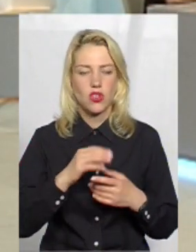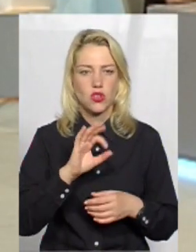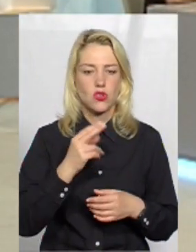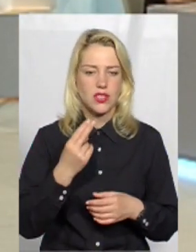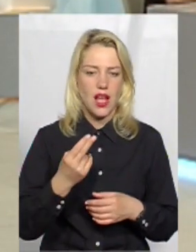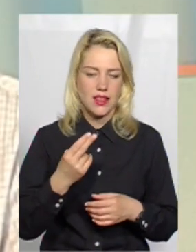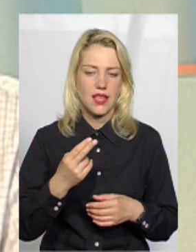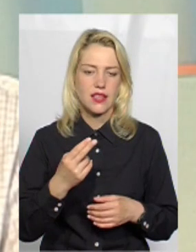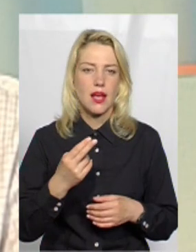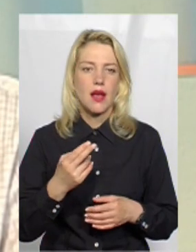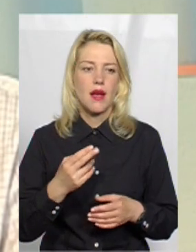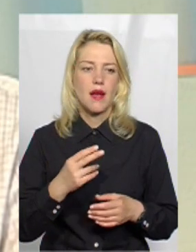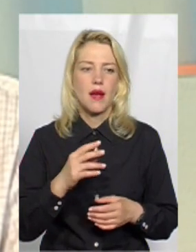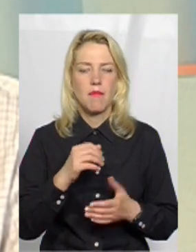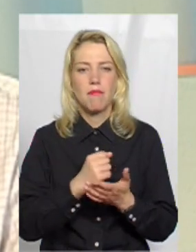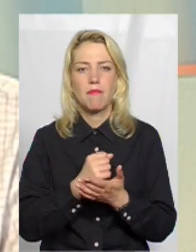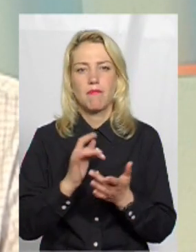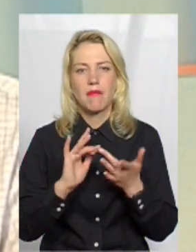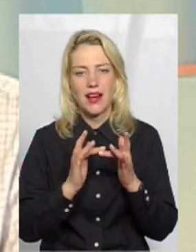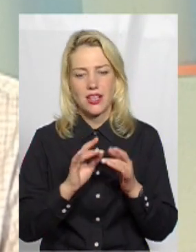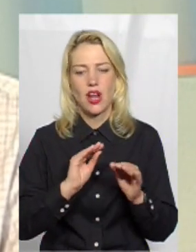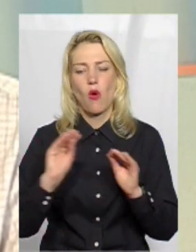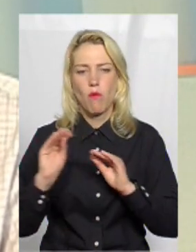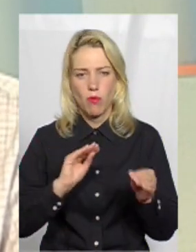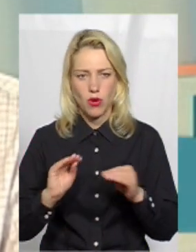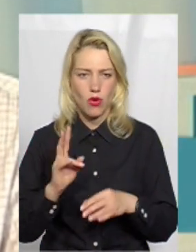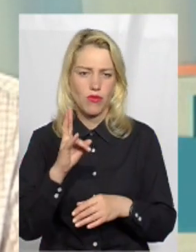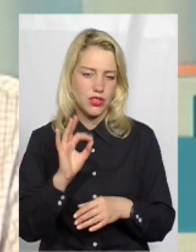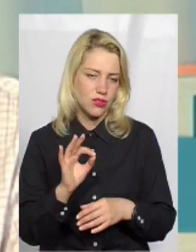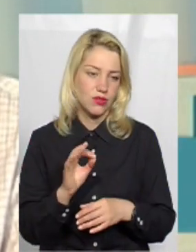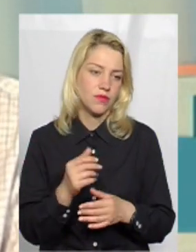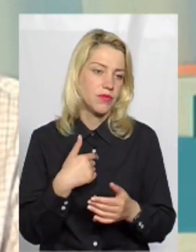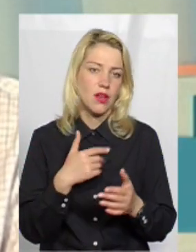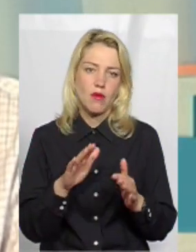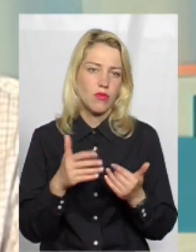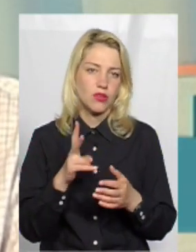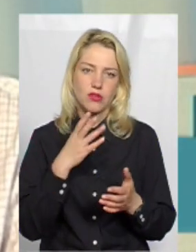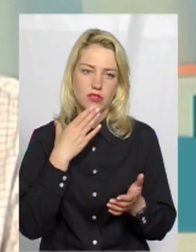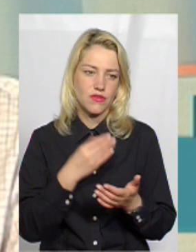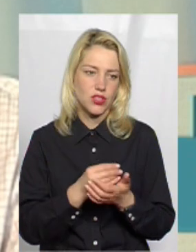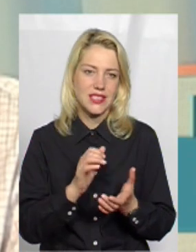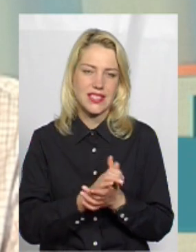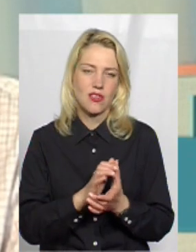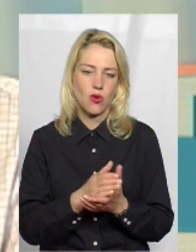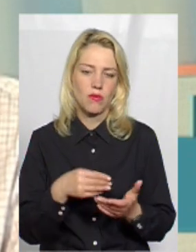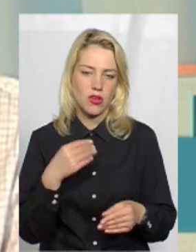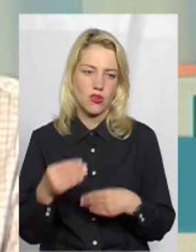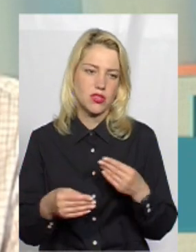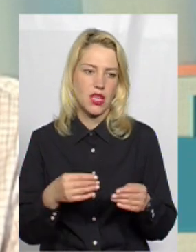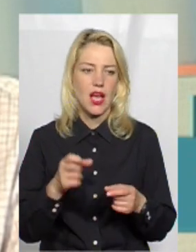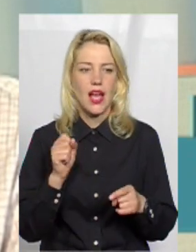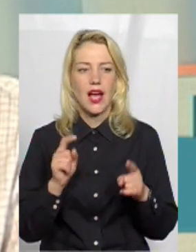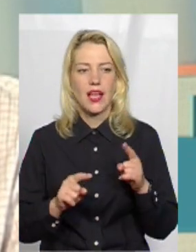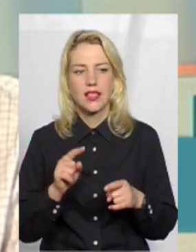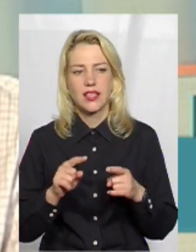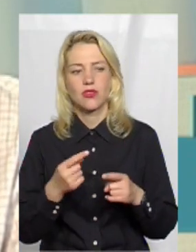мережах опублікувати, але, ну, загалом поради, хіба що комусь із знайомих роздаю, ну, іноді